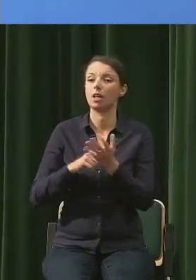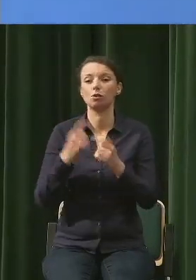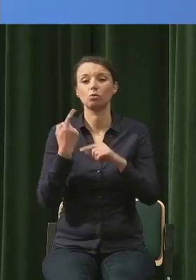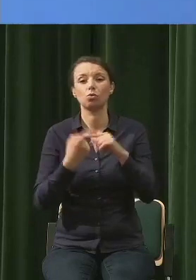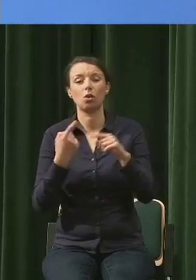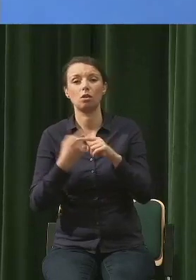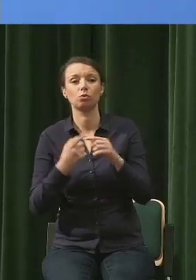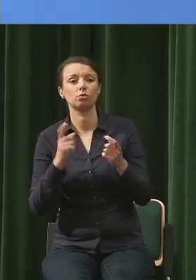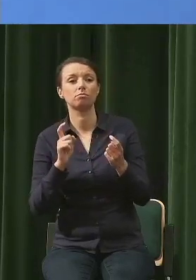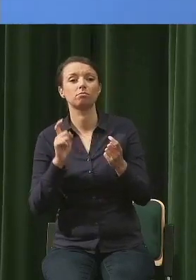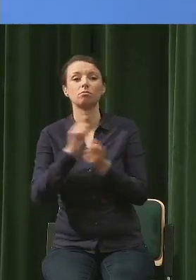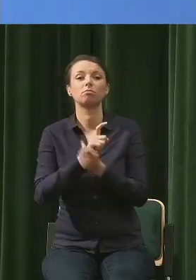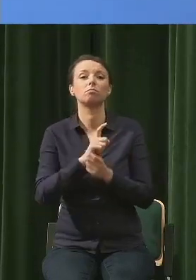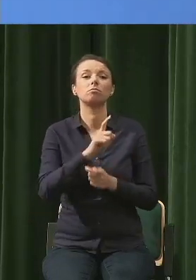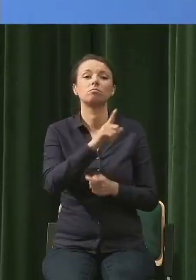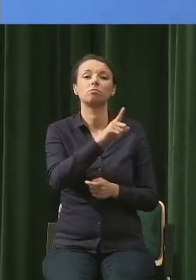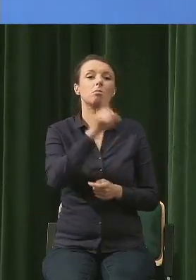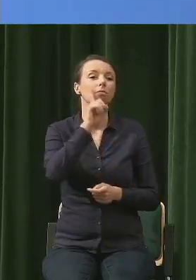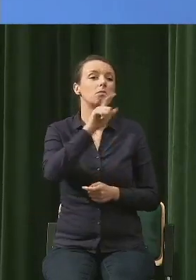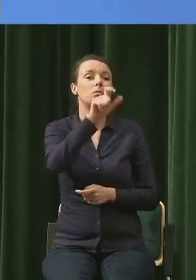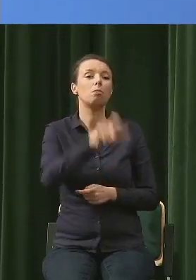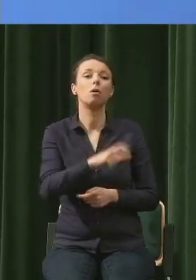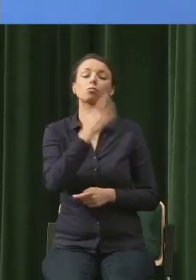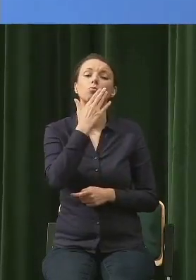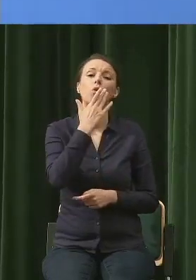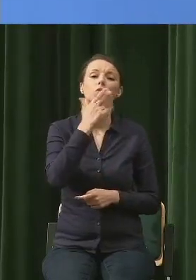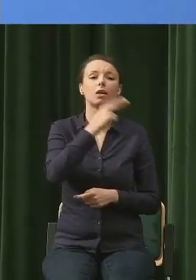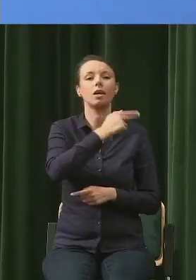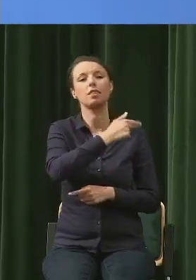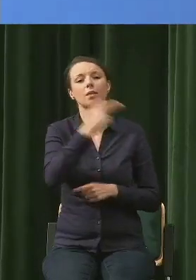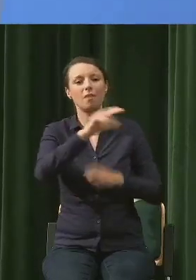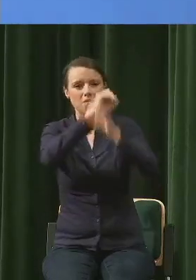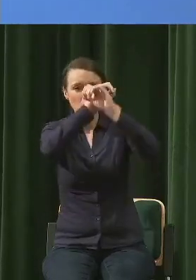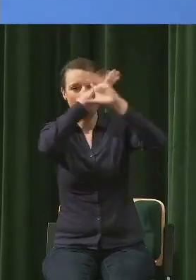wyobraźni, o cyfrowej, cyfrowych narzędziach.